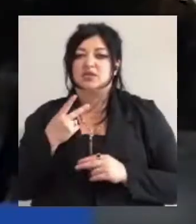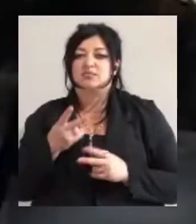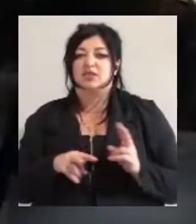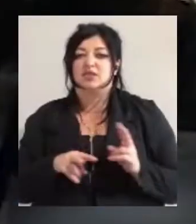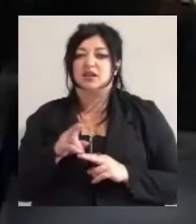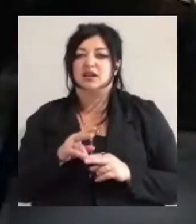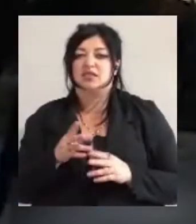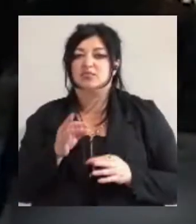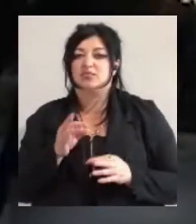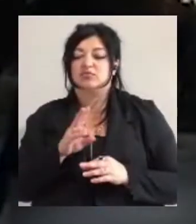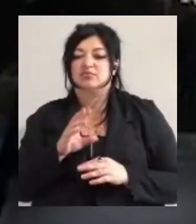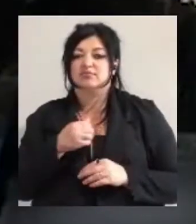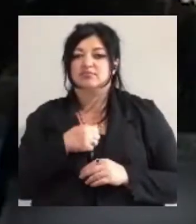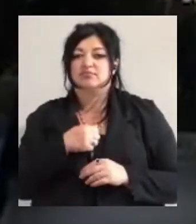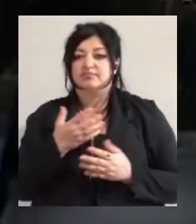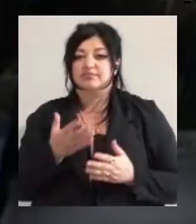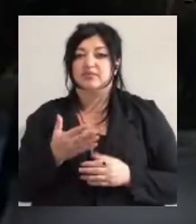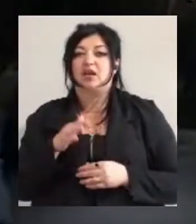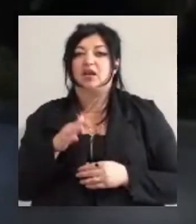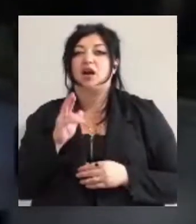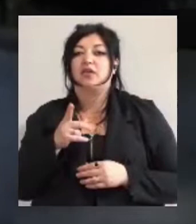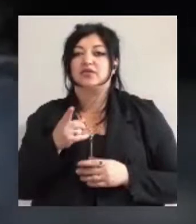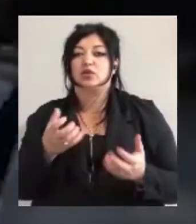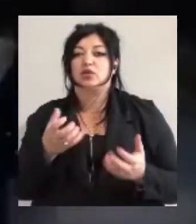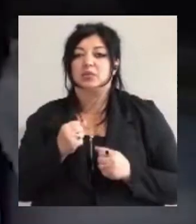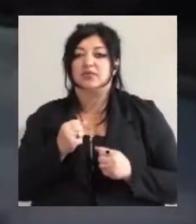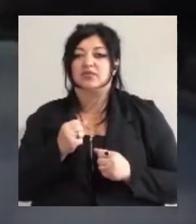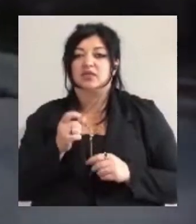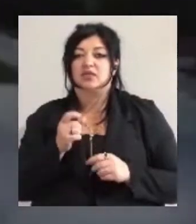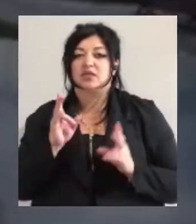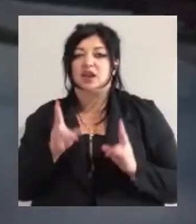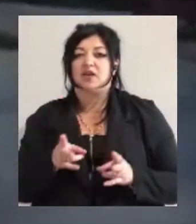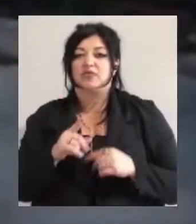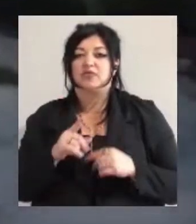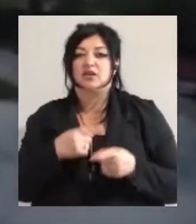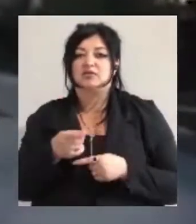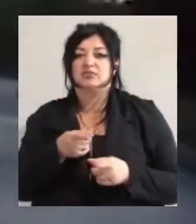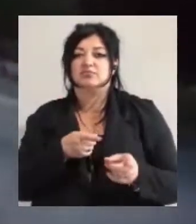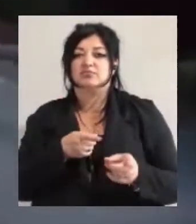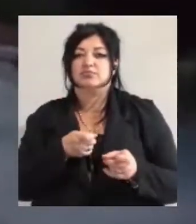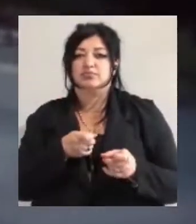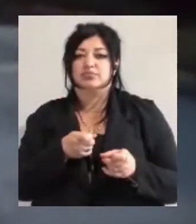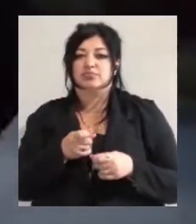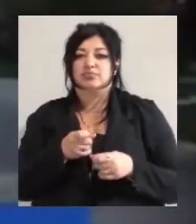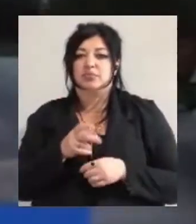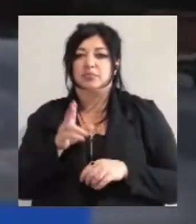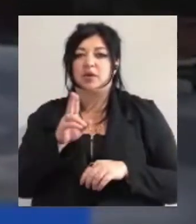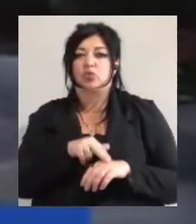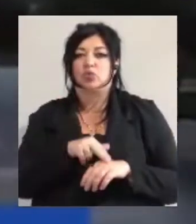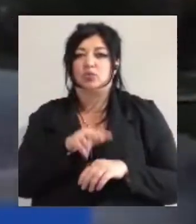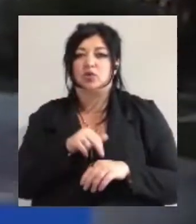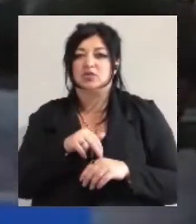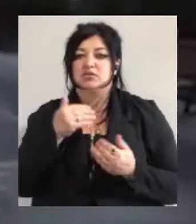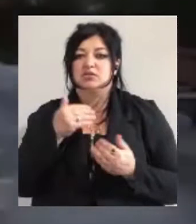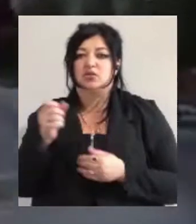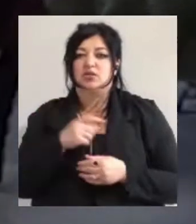Відео того, як Тен отримав травму внаслідок кольового поранення від вогнепальної зброї, виклала пресслужба патрульної поліції Одеської області.